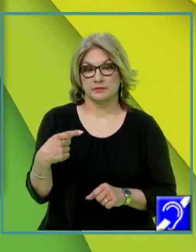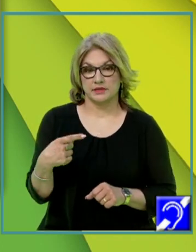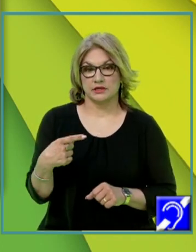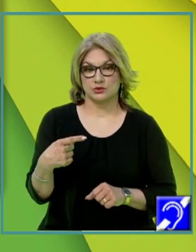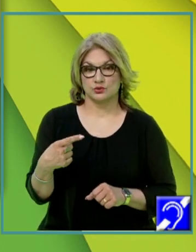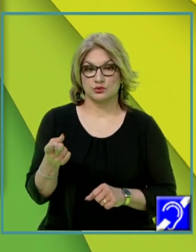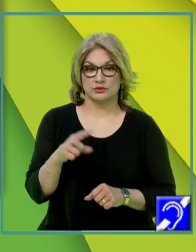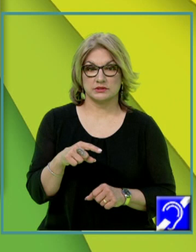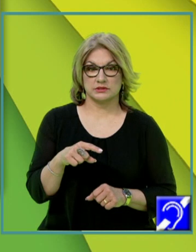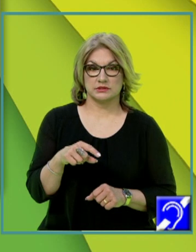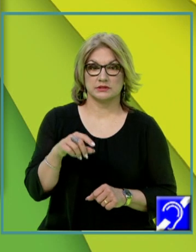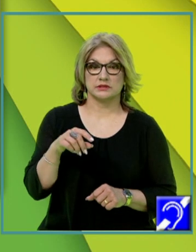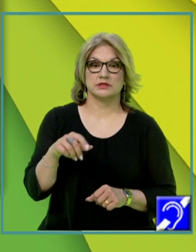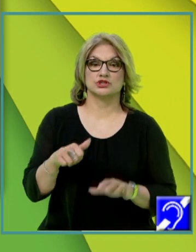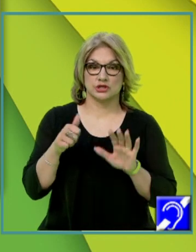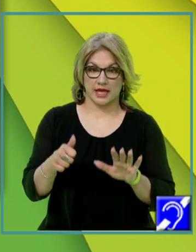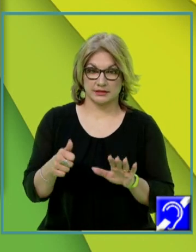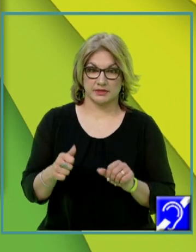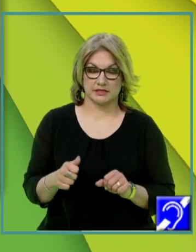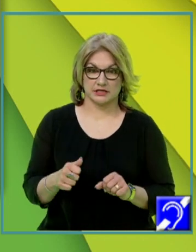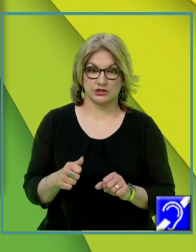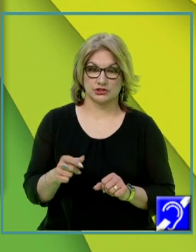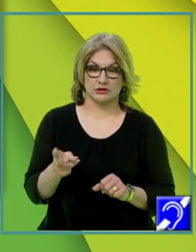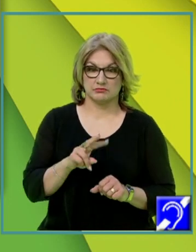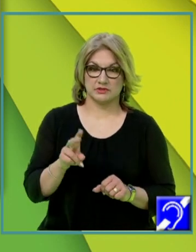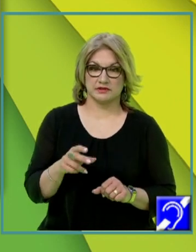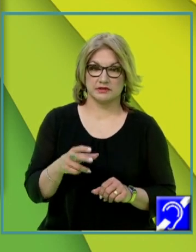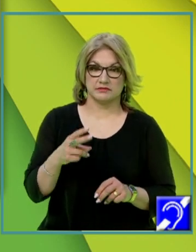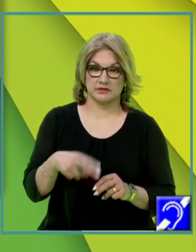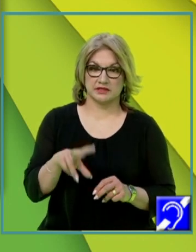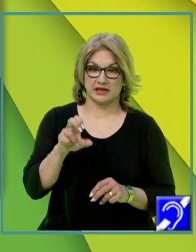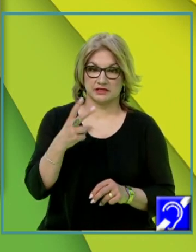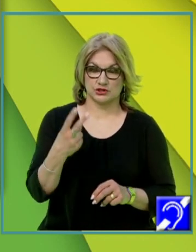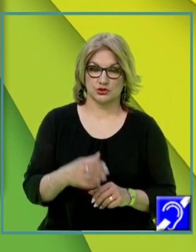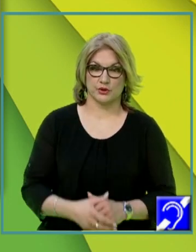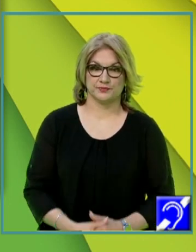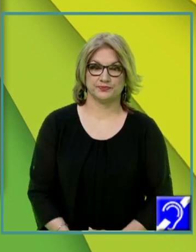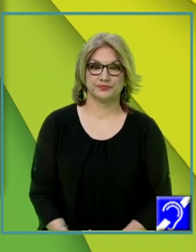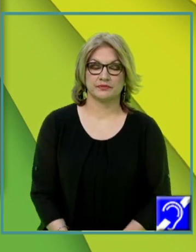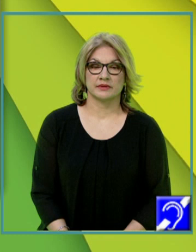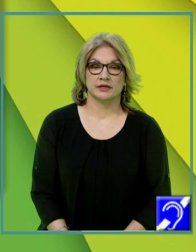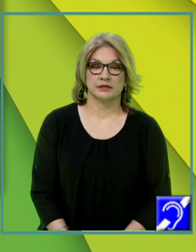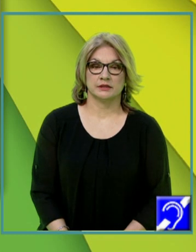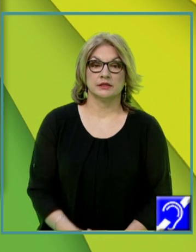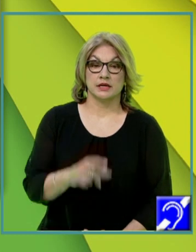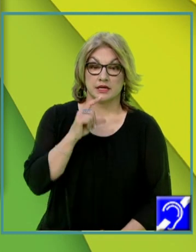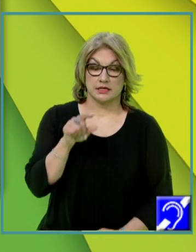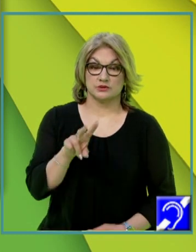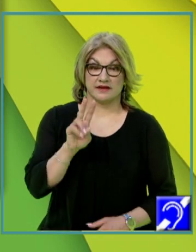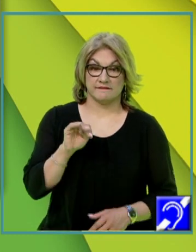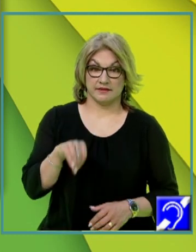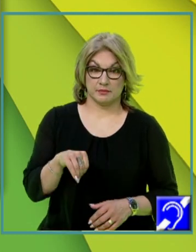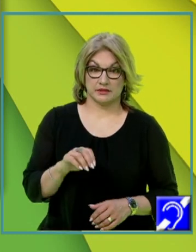MB pătrat, care este 16, și diferența face cât? 32. Deci, rezultă că VM,